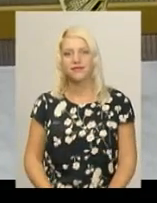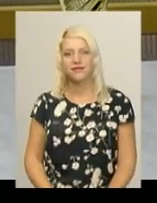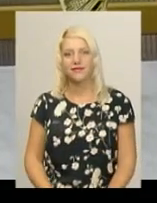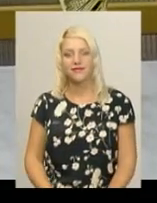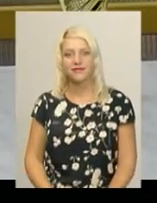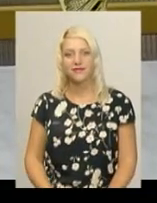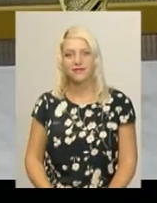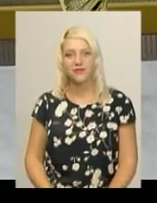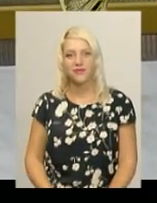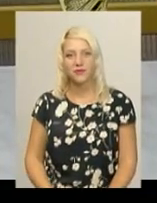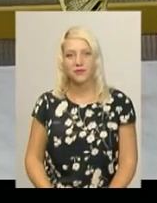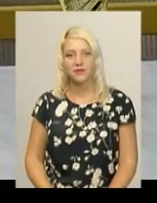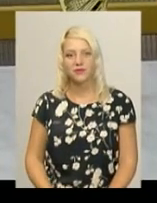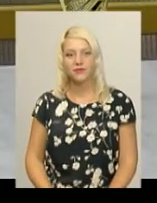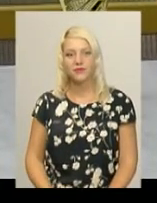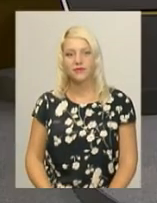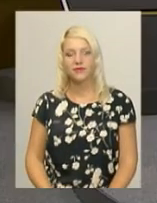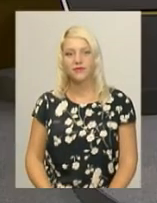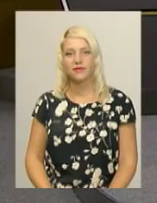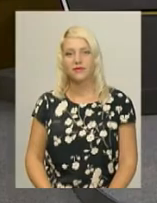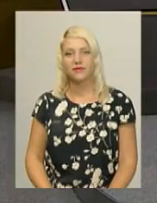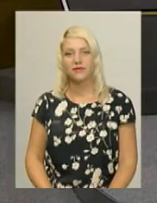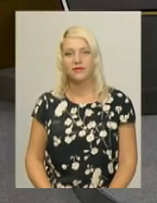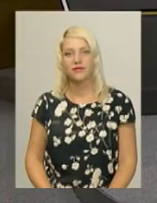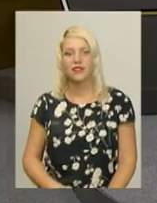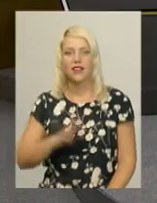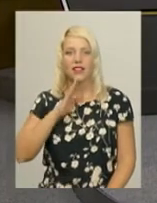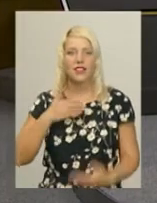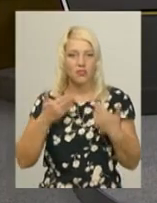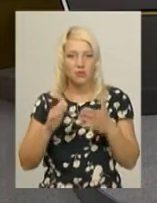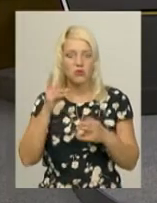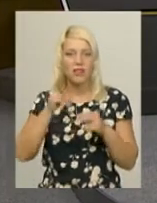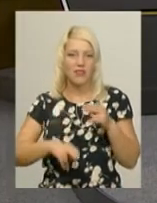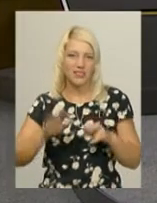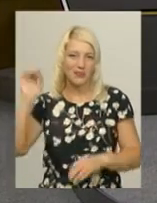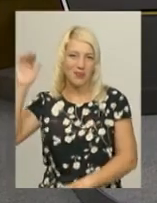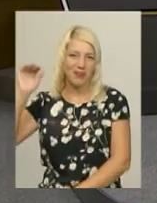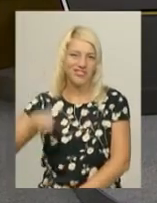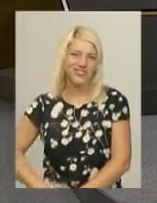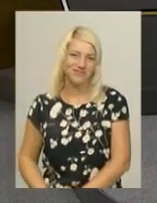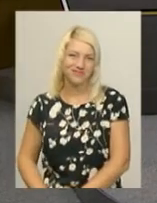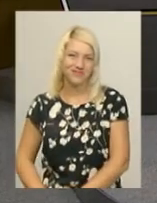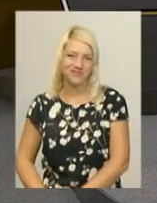Цегольник – Новини, Поділя, Центр. Наш випуск завершено. До побачення.